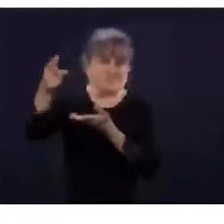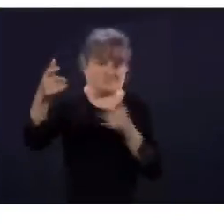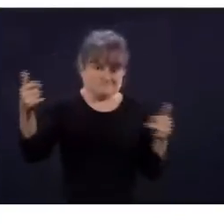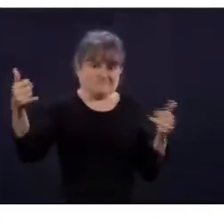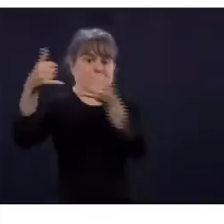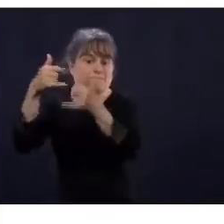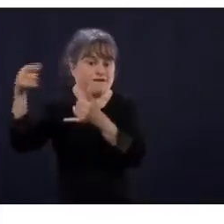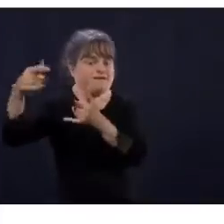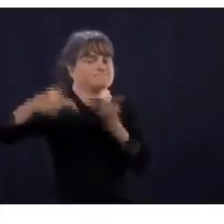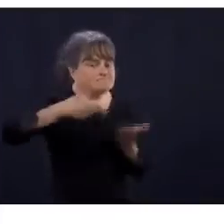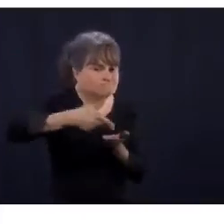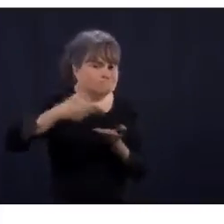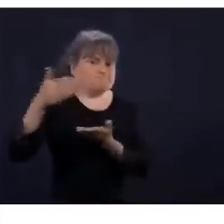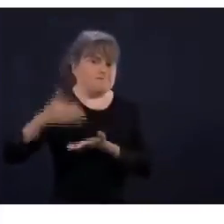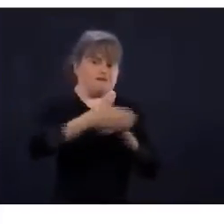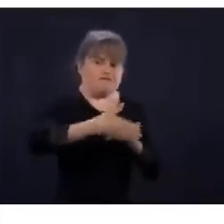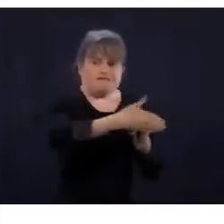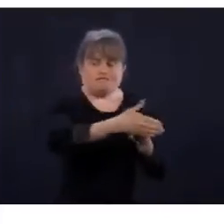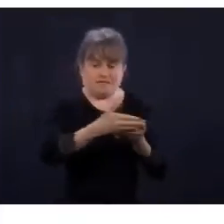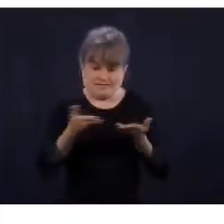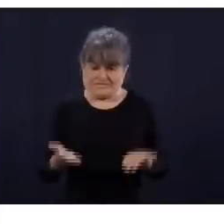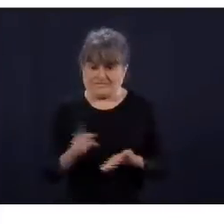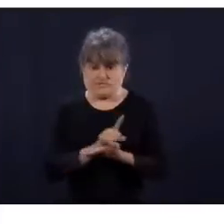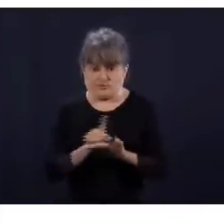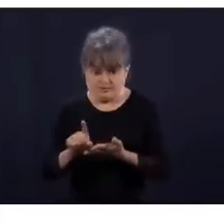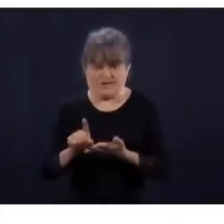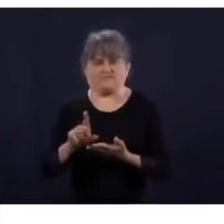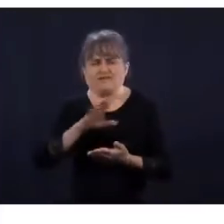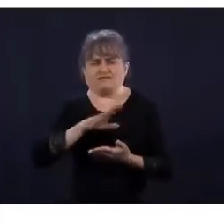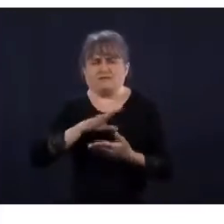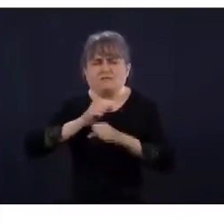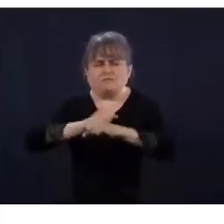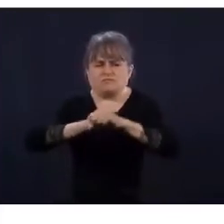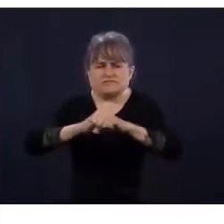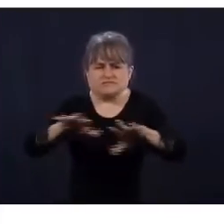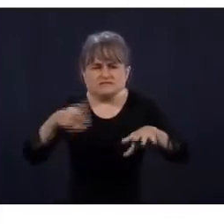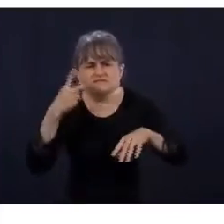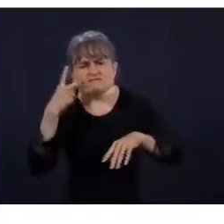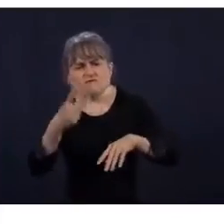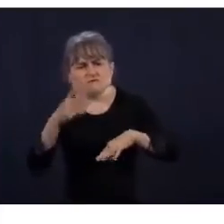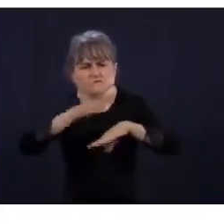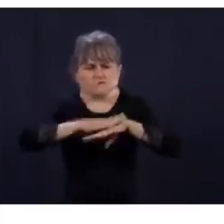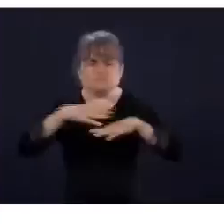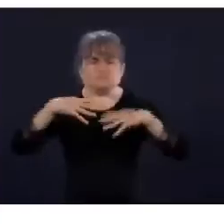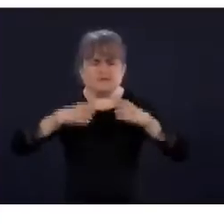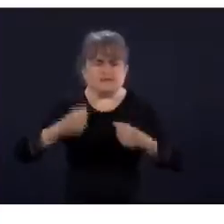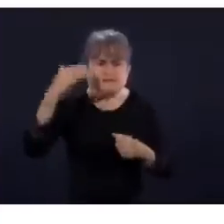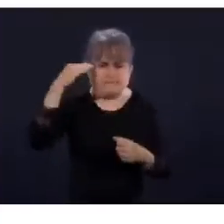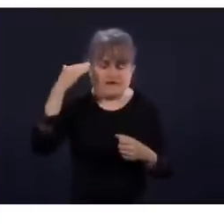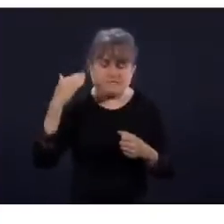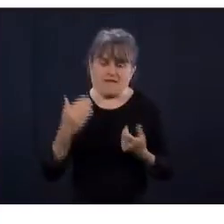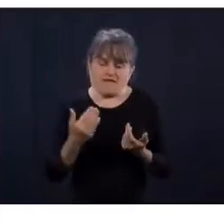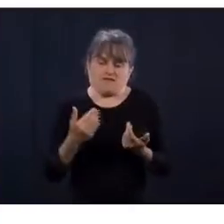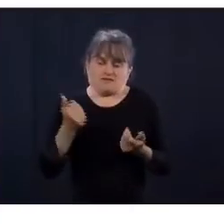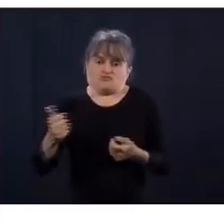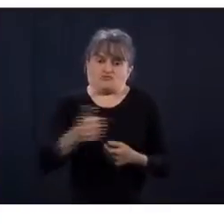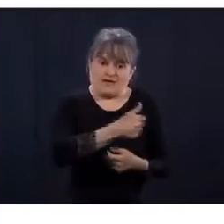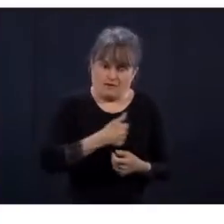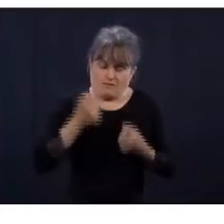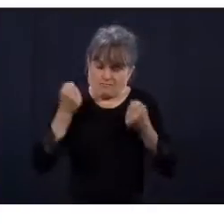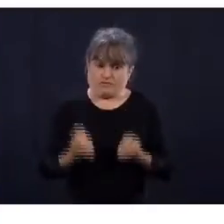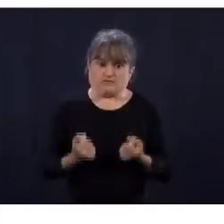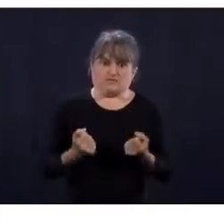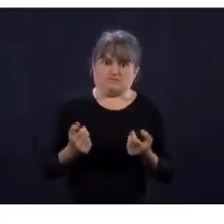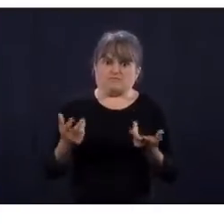tout en demandant aux gens de respecter des choses, on va ouvrir certains robinets pour permettre à certaines personnes qui sont seules, isolées, particulièrement nos aînés,